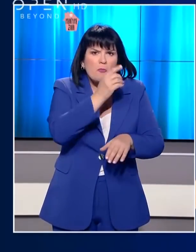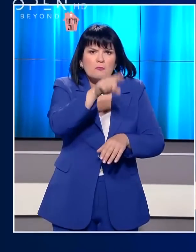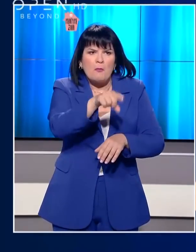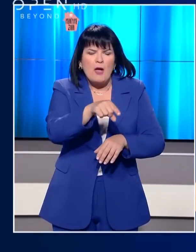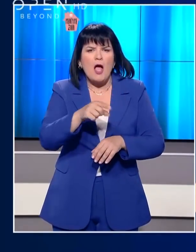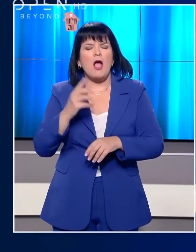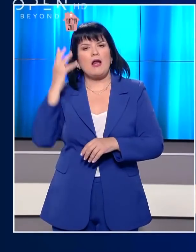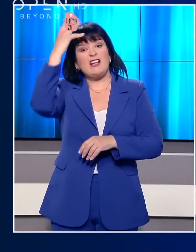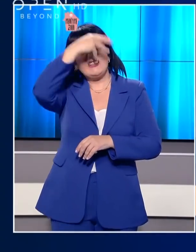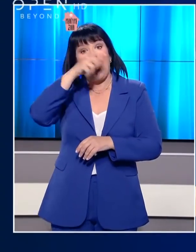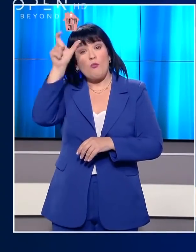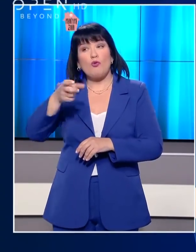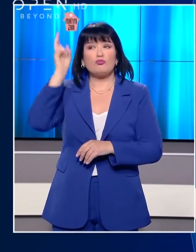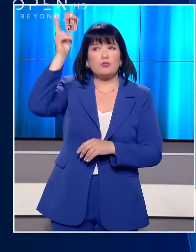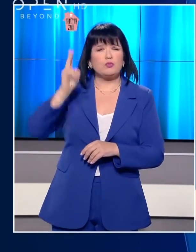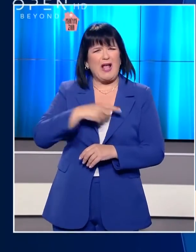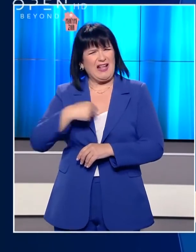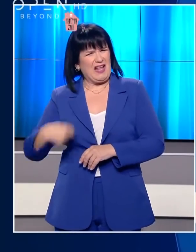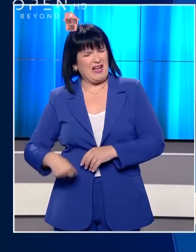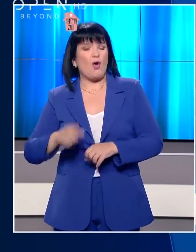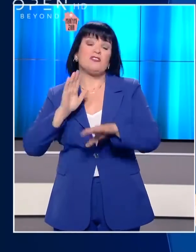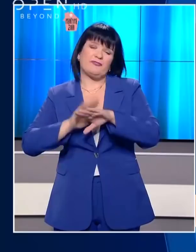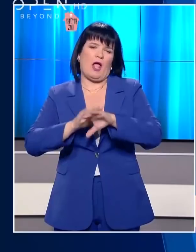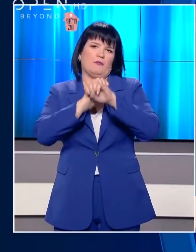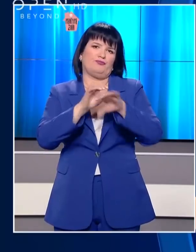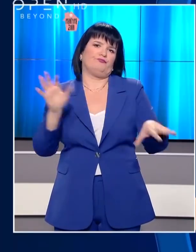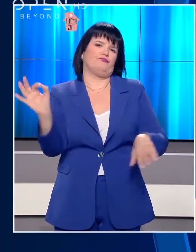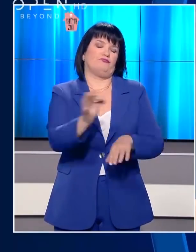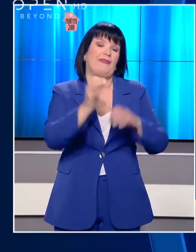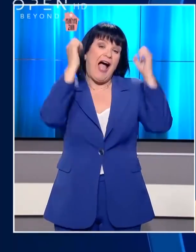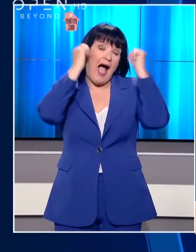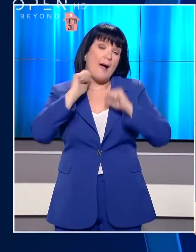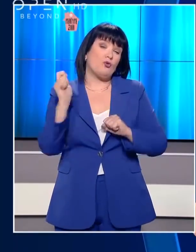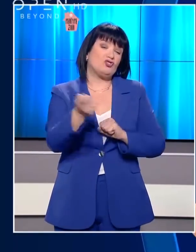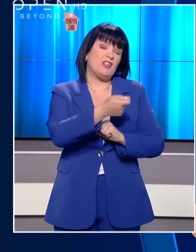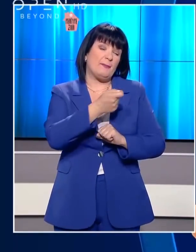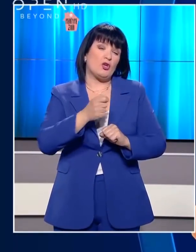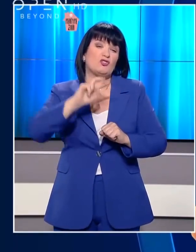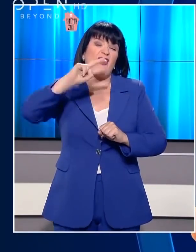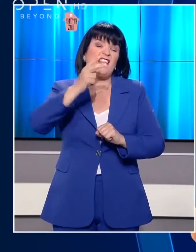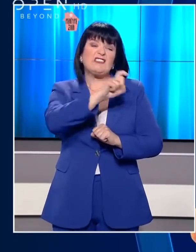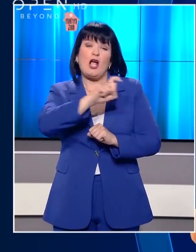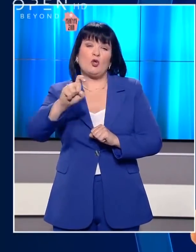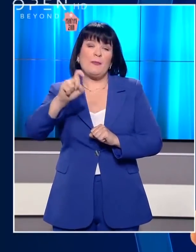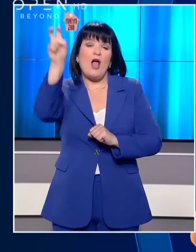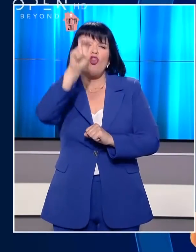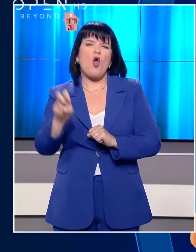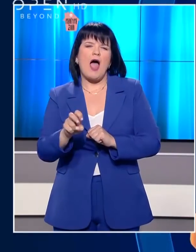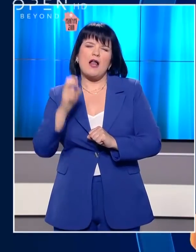Ο Τραμπ κατηγορεί την Κίνα για την πανδημία. Σκέφτεται μάλιστα να ζητήσει και αποζημίωση δισεκατομμυρίων δολαρίων από το Πεκίνο.